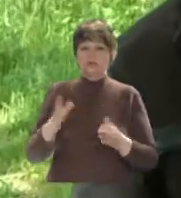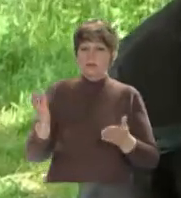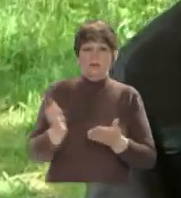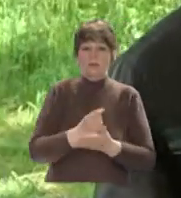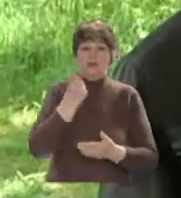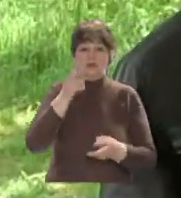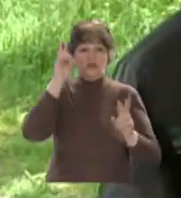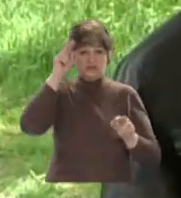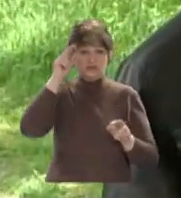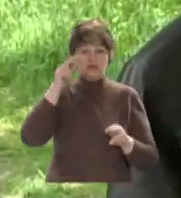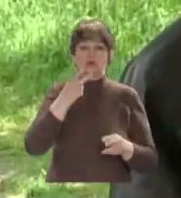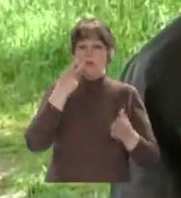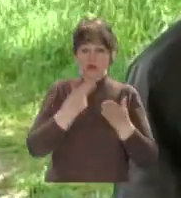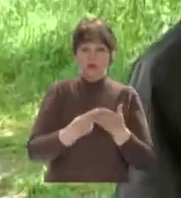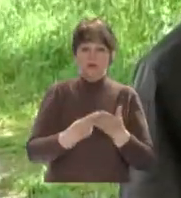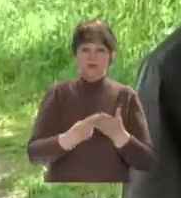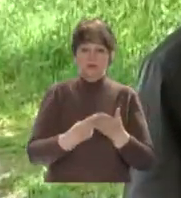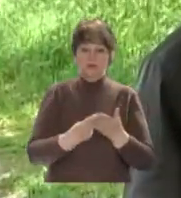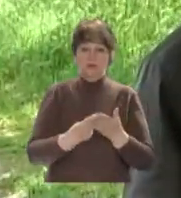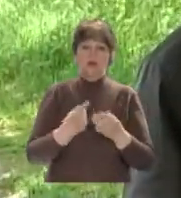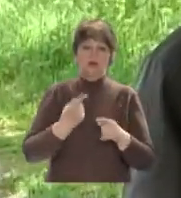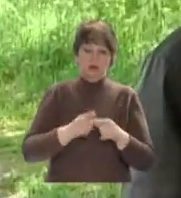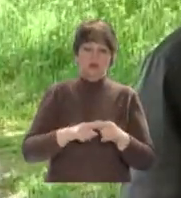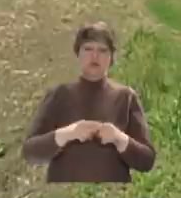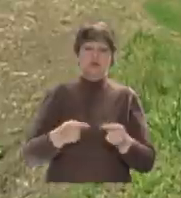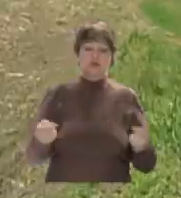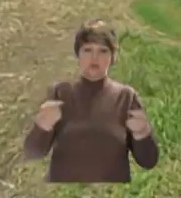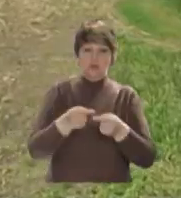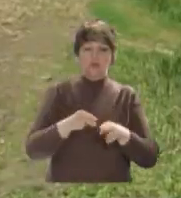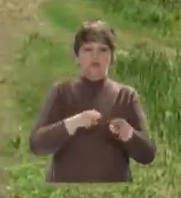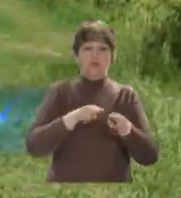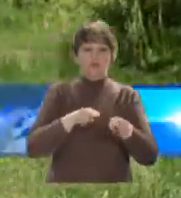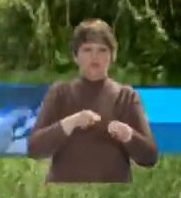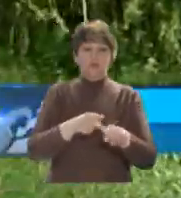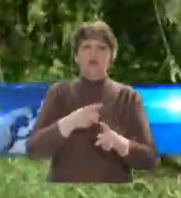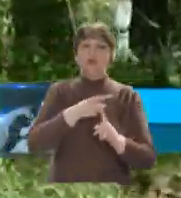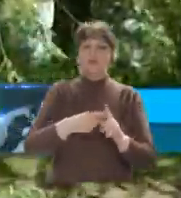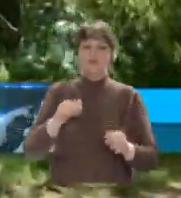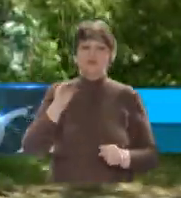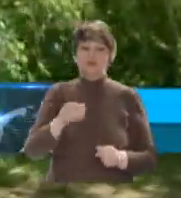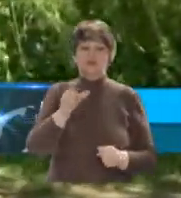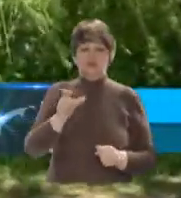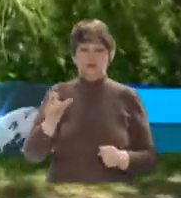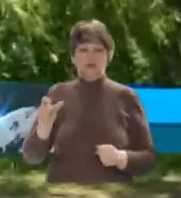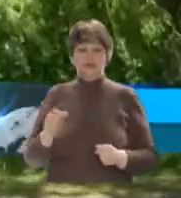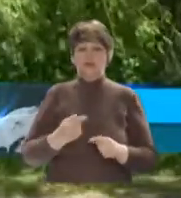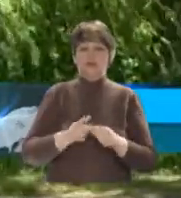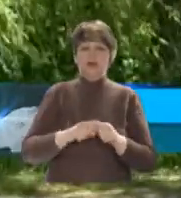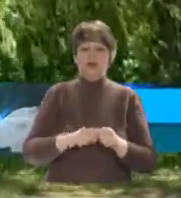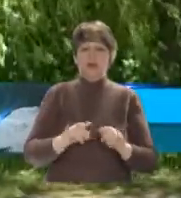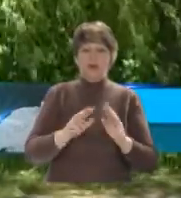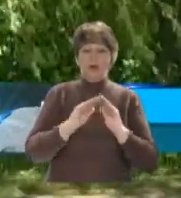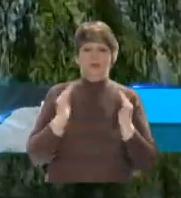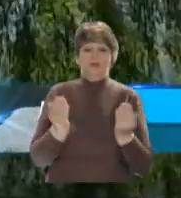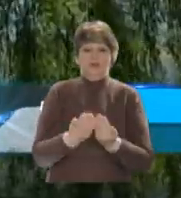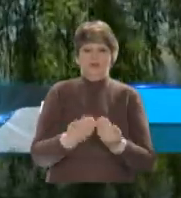добув одного зайця, не те, що кажуть, бачать. Бачать, це на вірний вистриб. Майже півтисячі любителів полювання об'єднало товариство